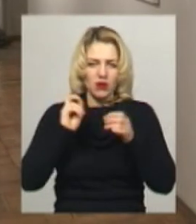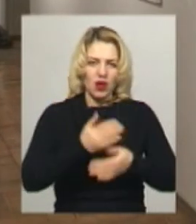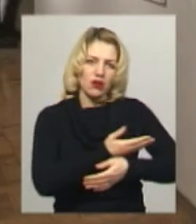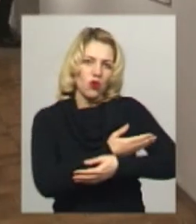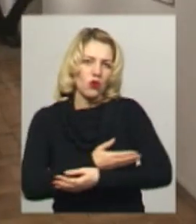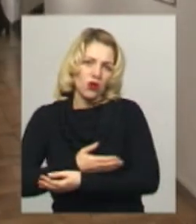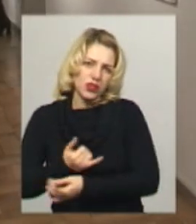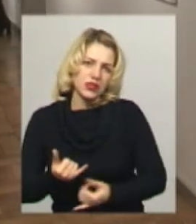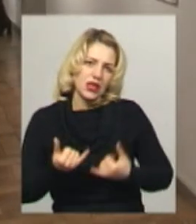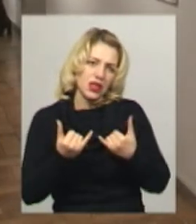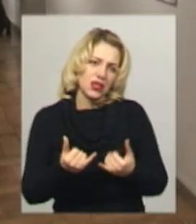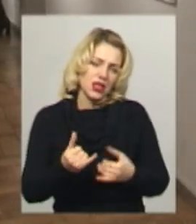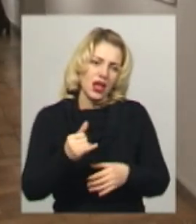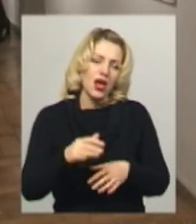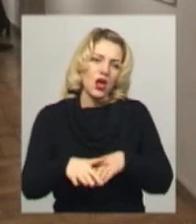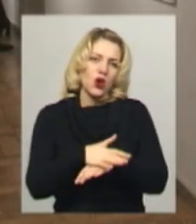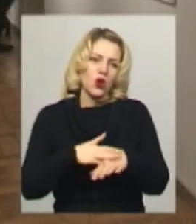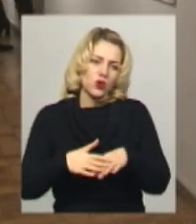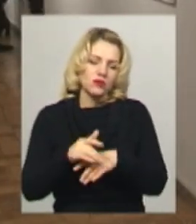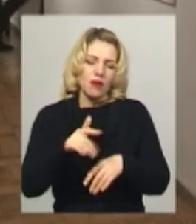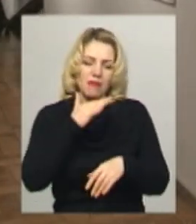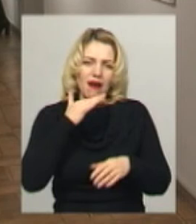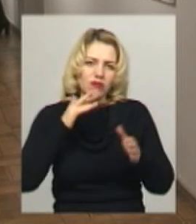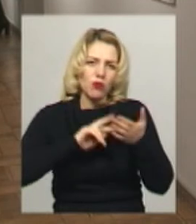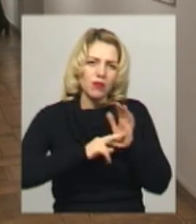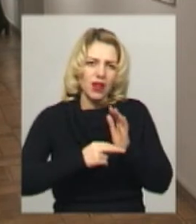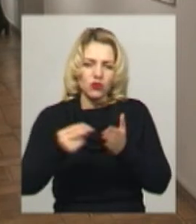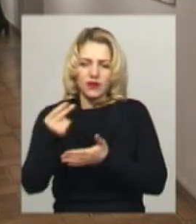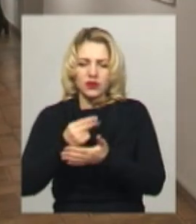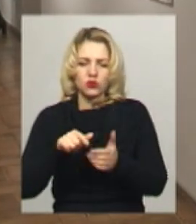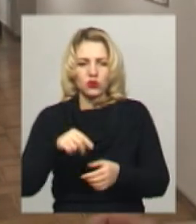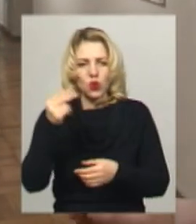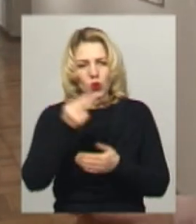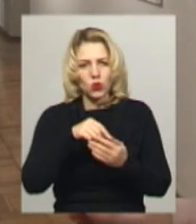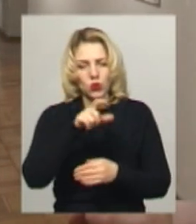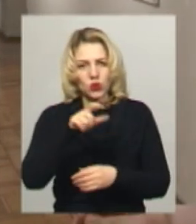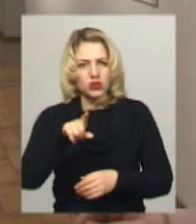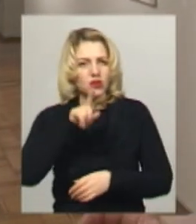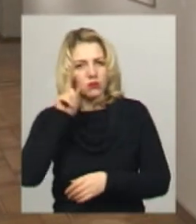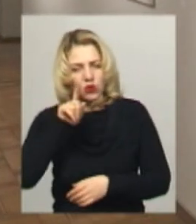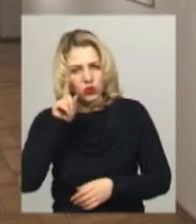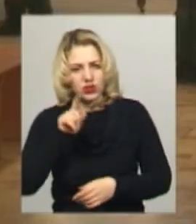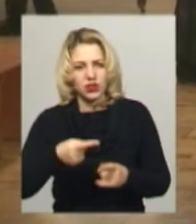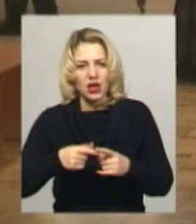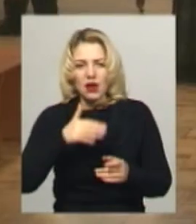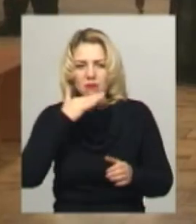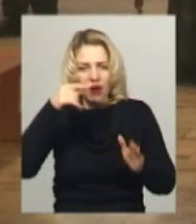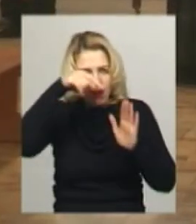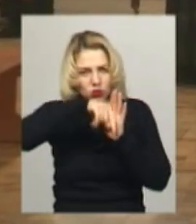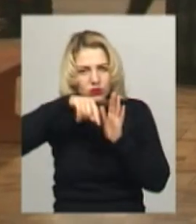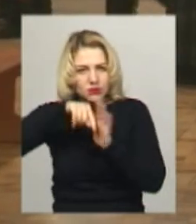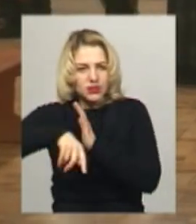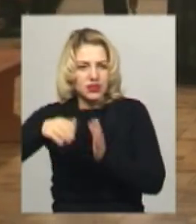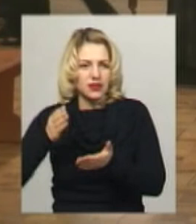багатопланова картина. Радію тому, що художники представлені тут молоді і зрілі. І багато дуже смислів». Переглянути